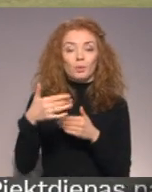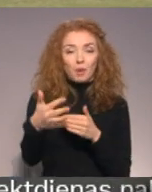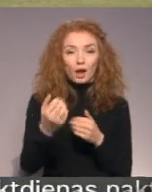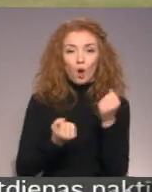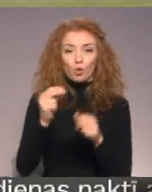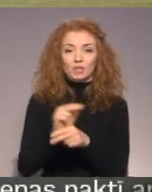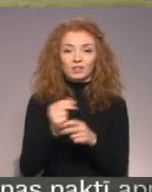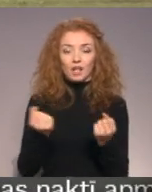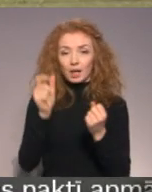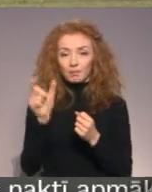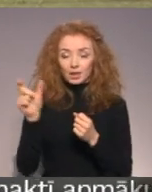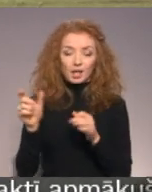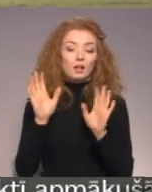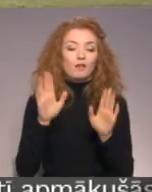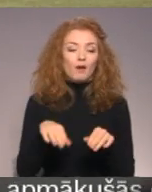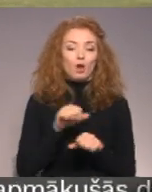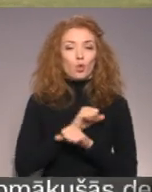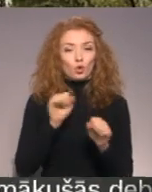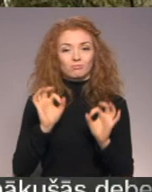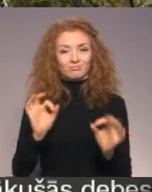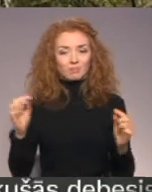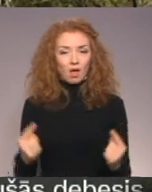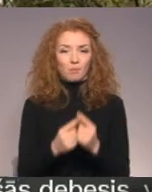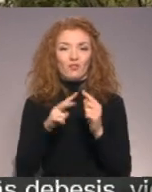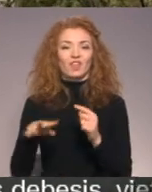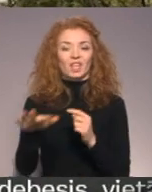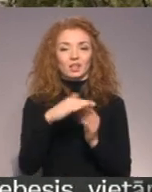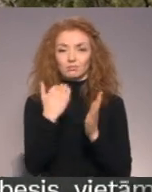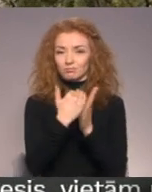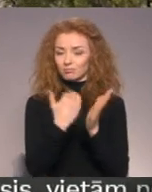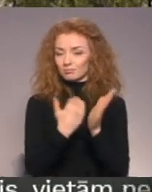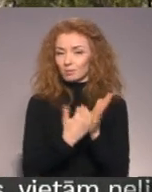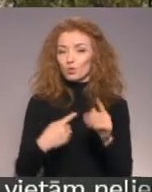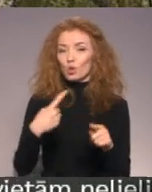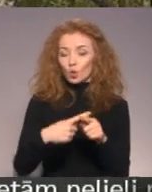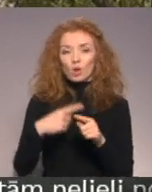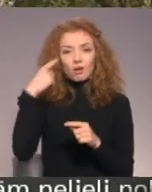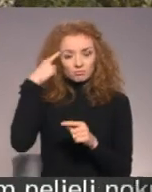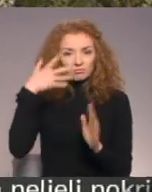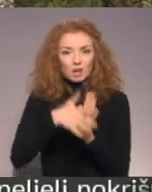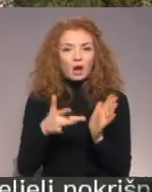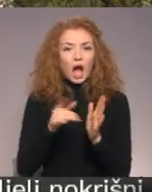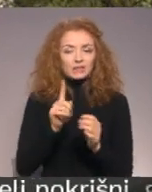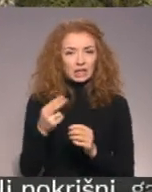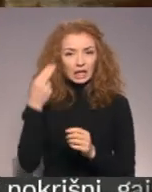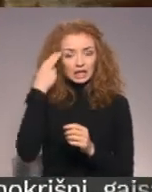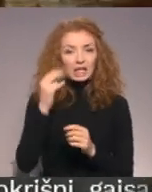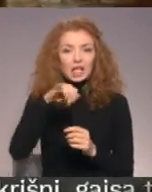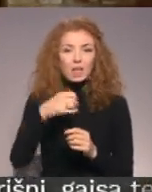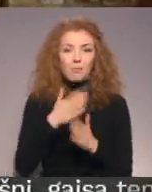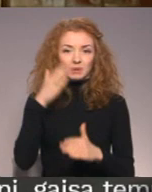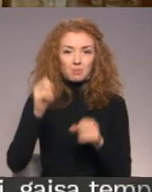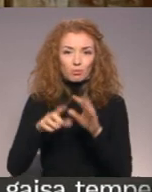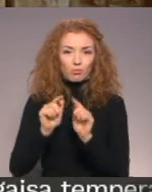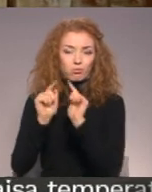darbinieki spētu nodrošināt autoservisu atbilstību visām vidas aizsardzības prasībām un apzinātos riskus, kādi rodas, ja bīstamie atkritumi